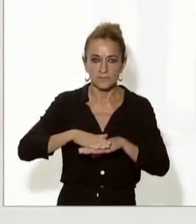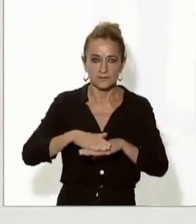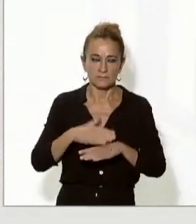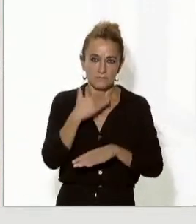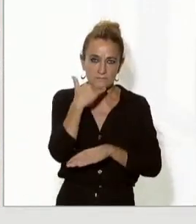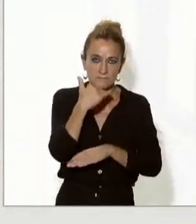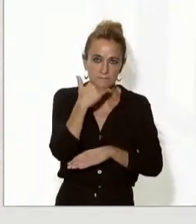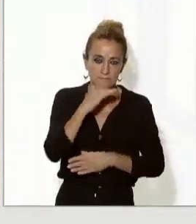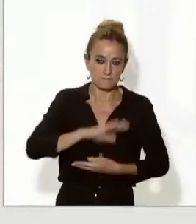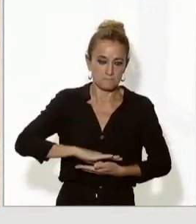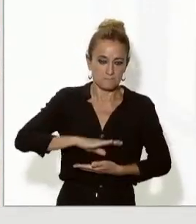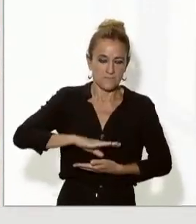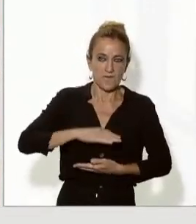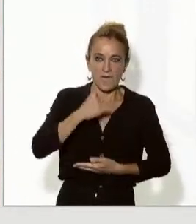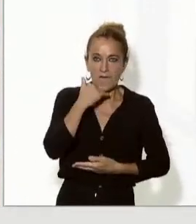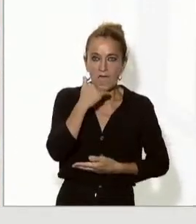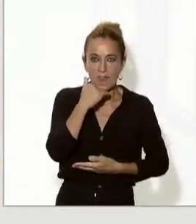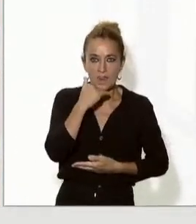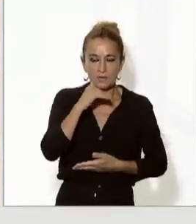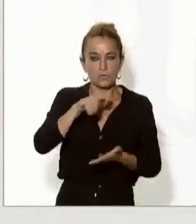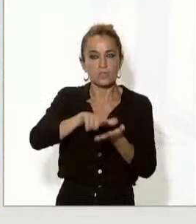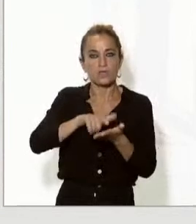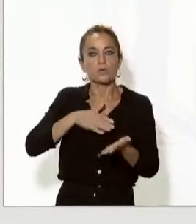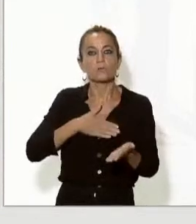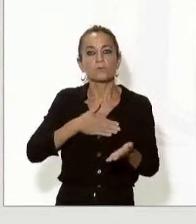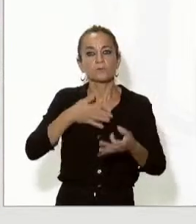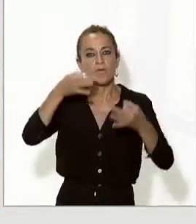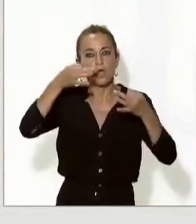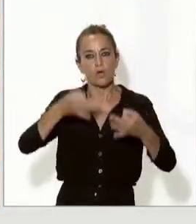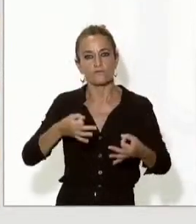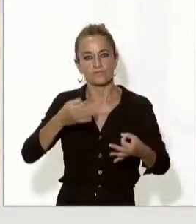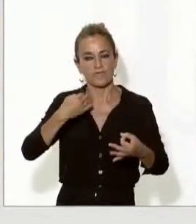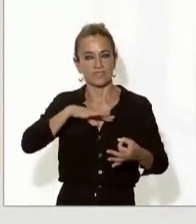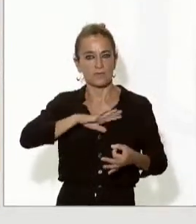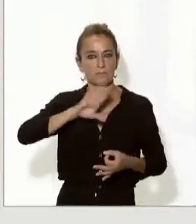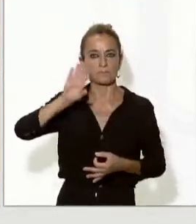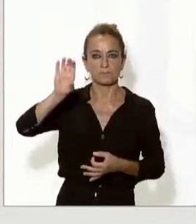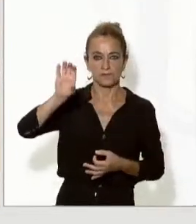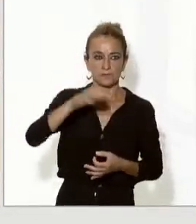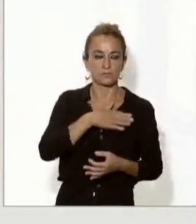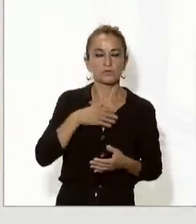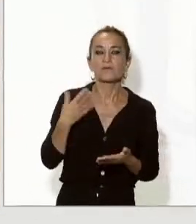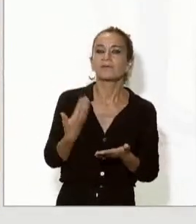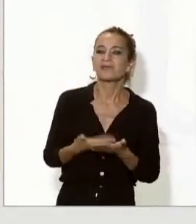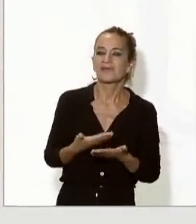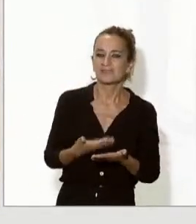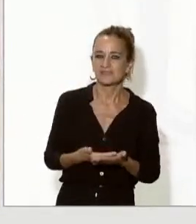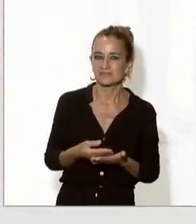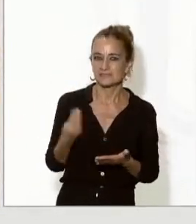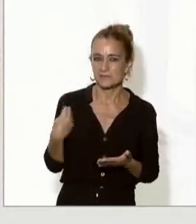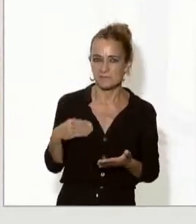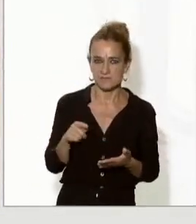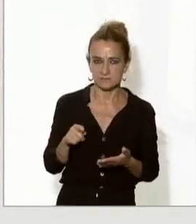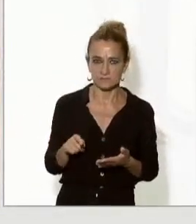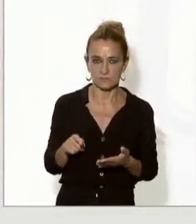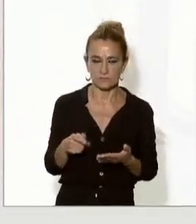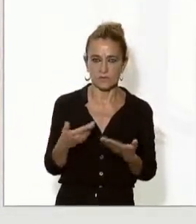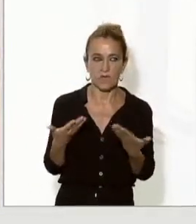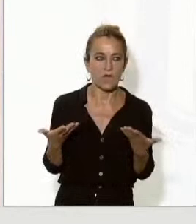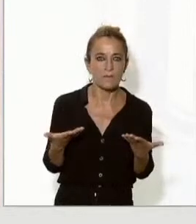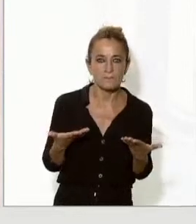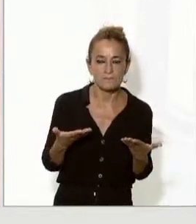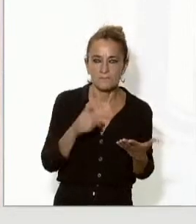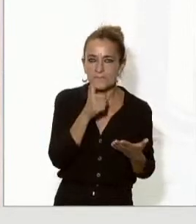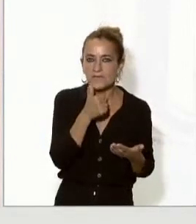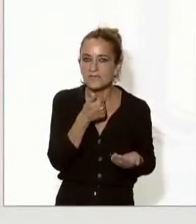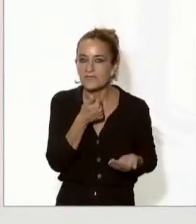mínimament en la llengua pròpia i oficial d'aquest país i això és el que volem garantir evidentment amb la mà estesa amb els empresaris amb la